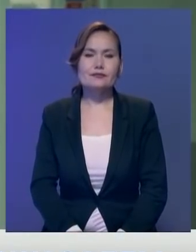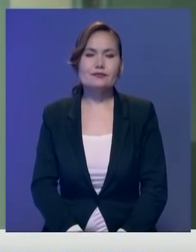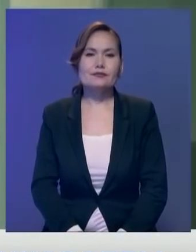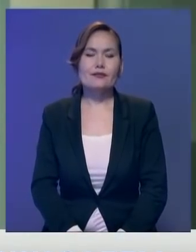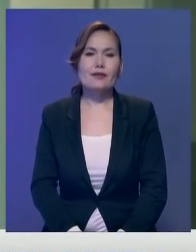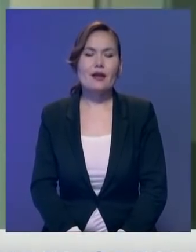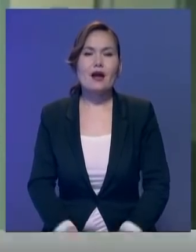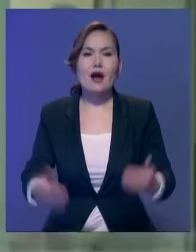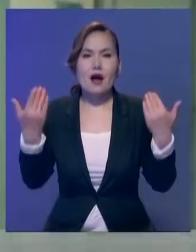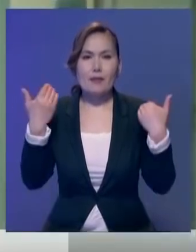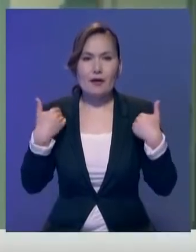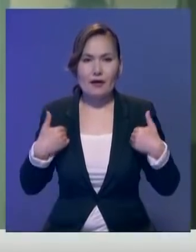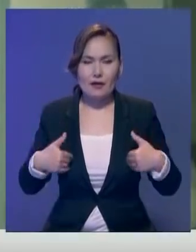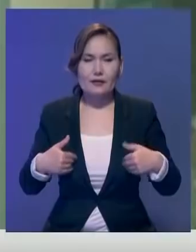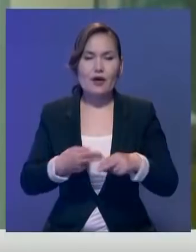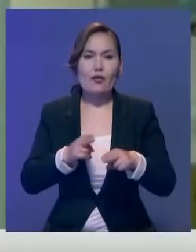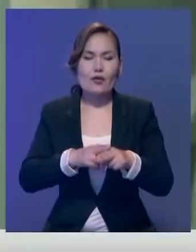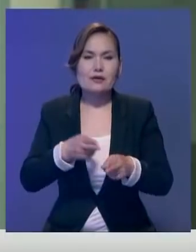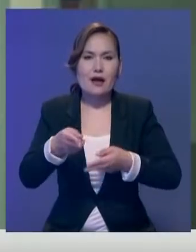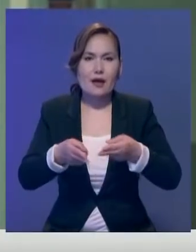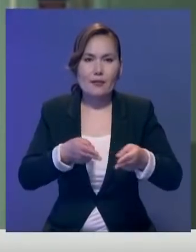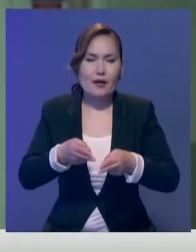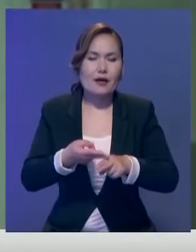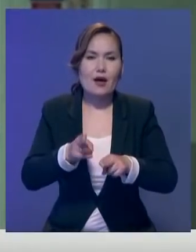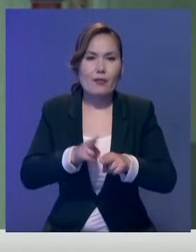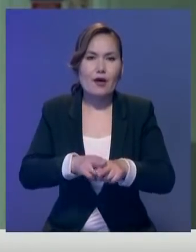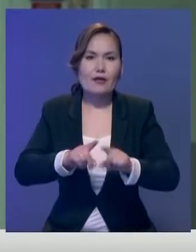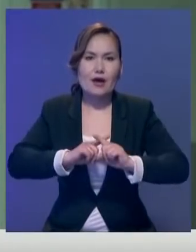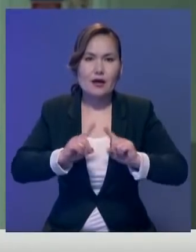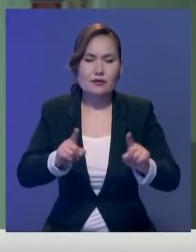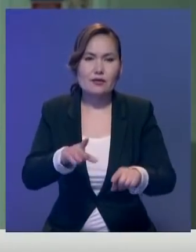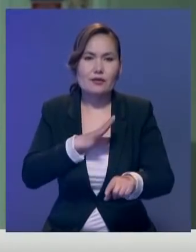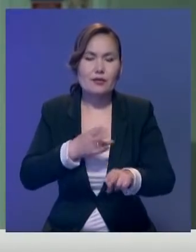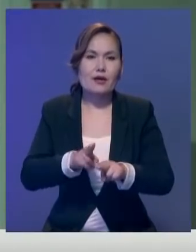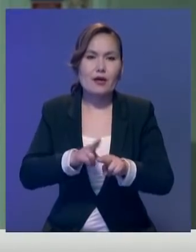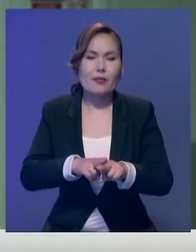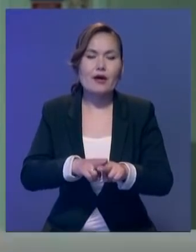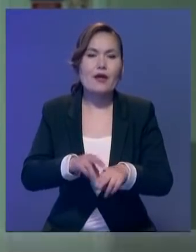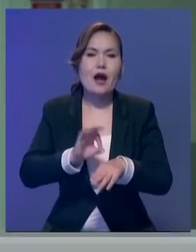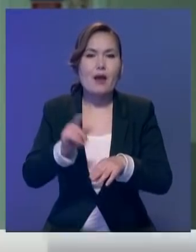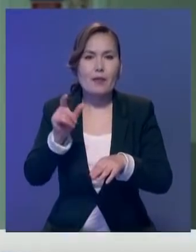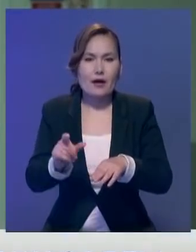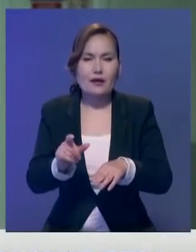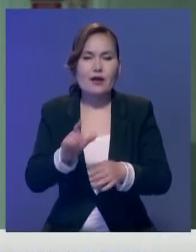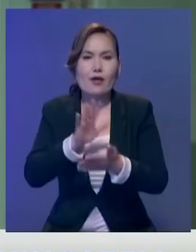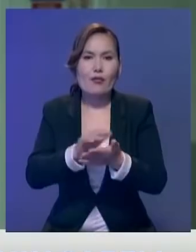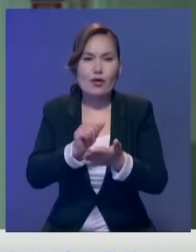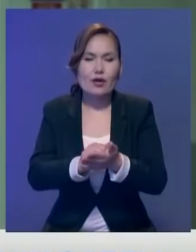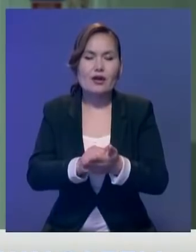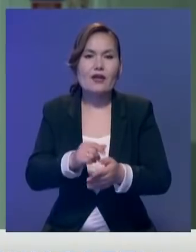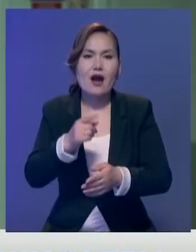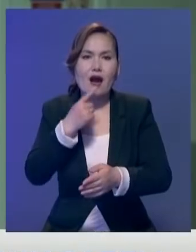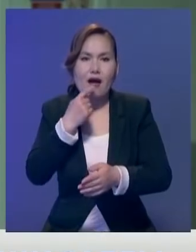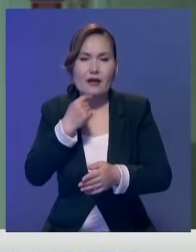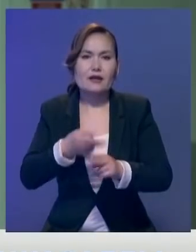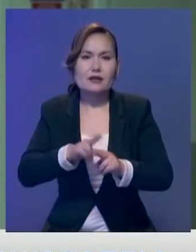Денеге болмашы тілік жастау арқылы жасалатын бұл операцияна айрықша деп атауға негіз бары. Яғни науқастың бүлінген қан тамырна протез қойлады.